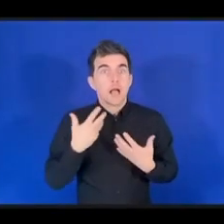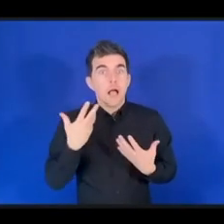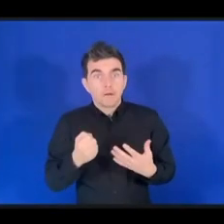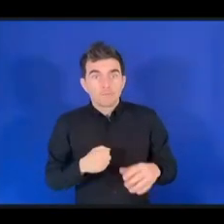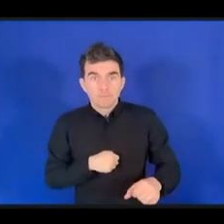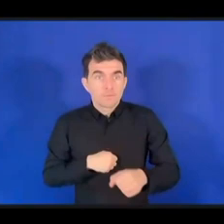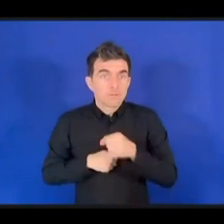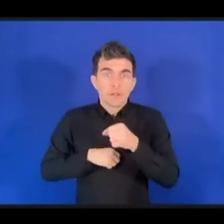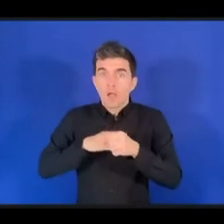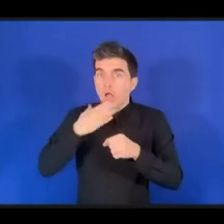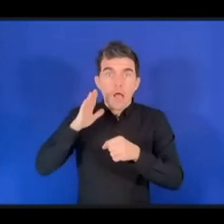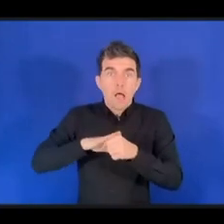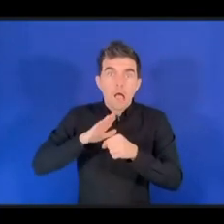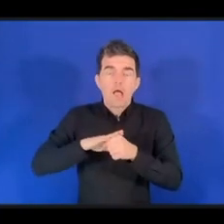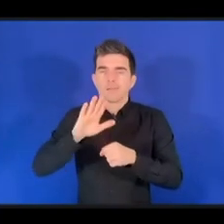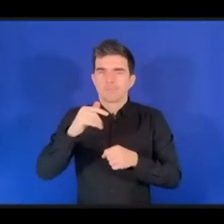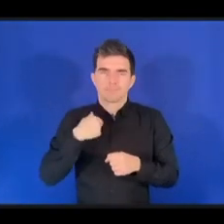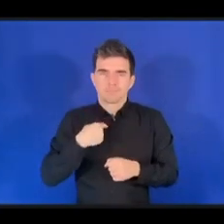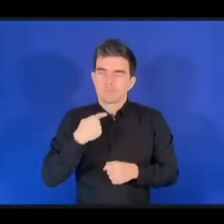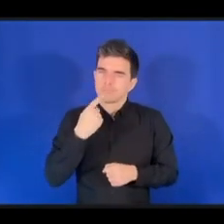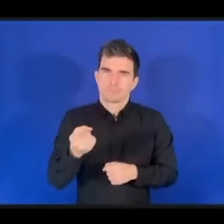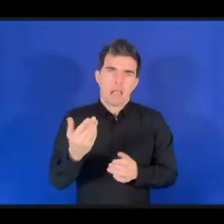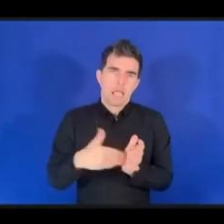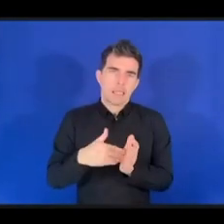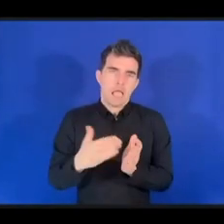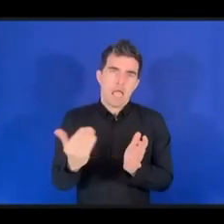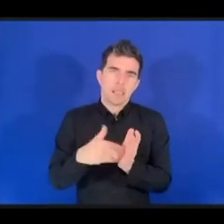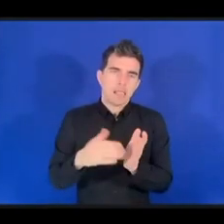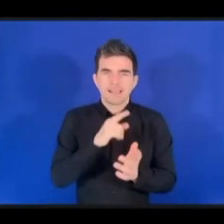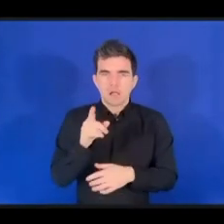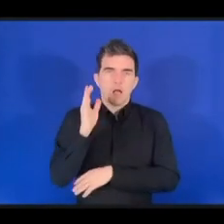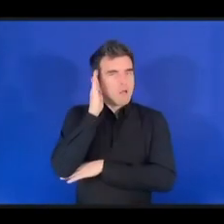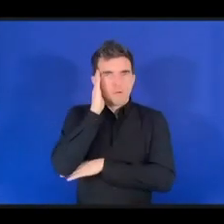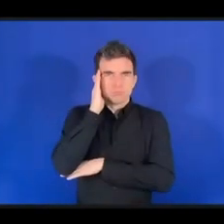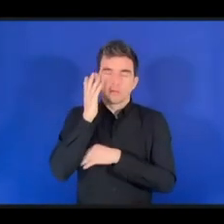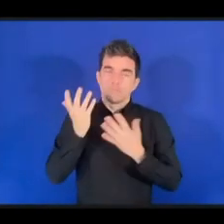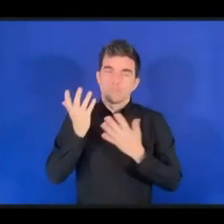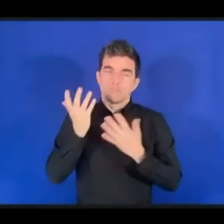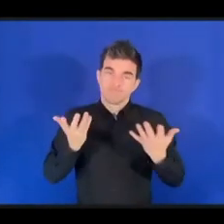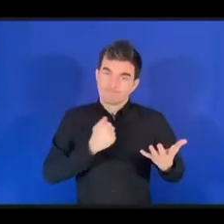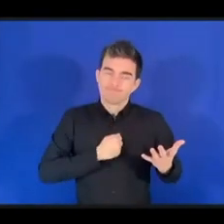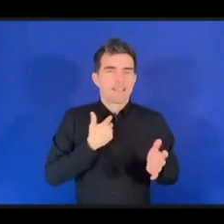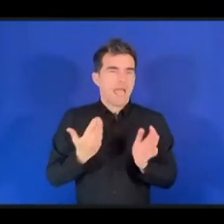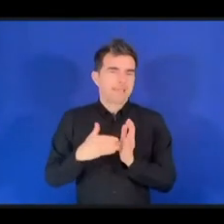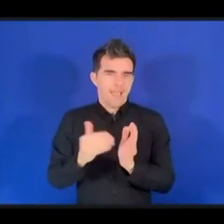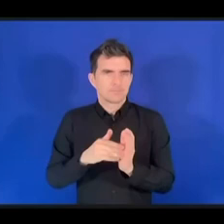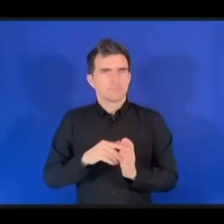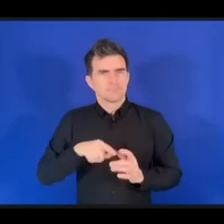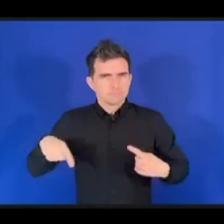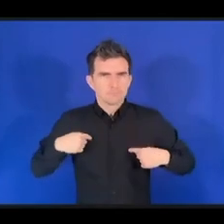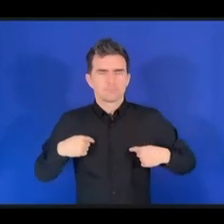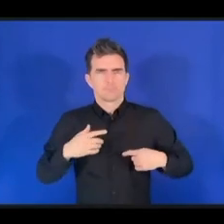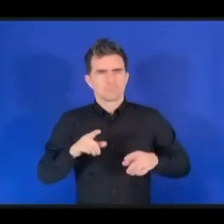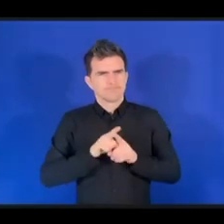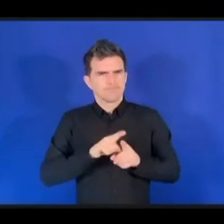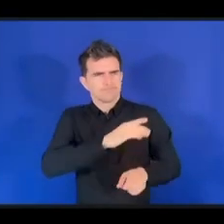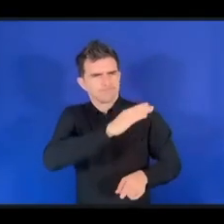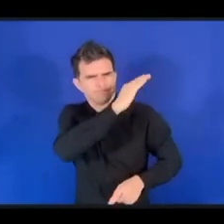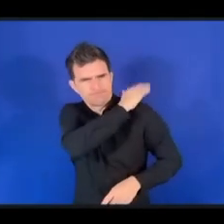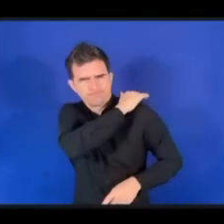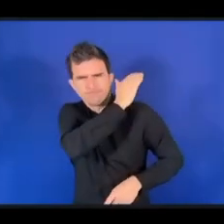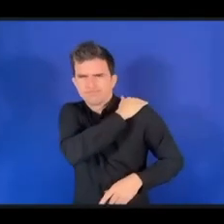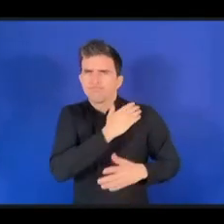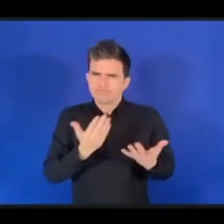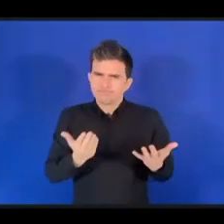Карибский IGF создал политические основы, которыми руководствуется государство в